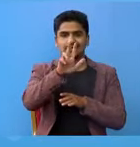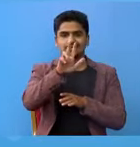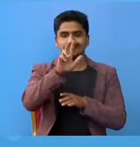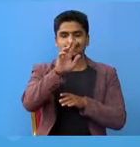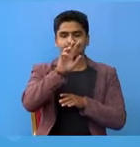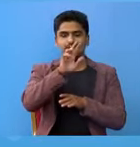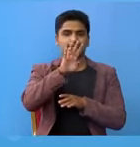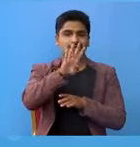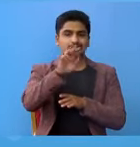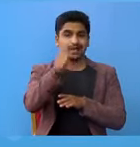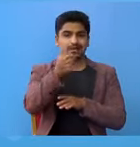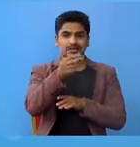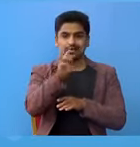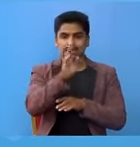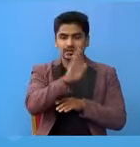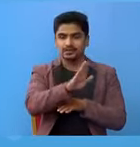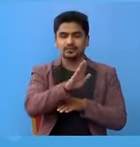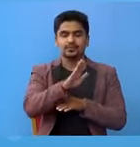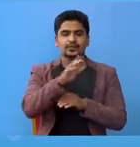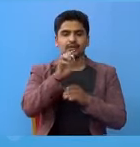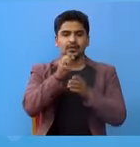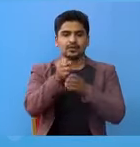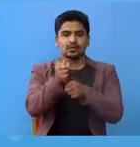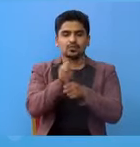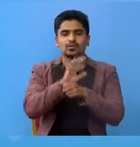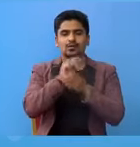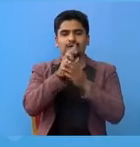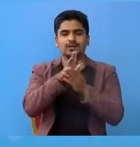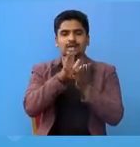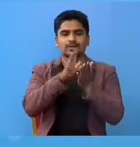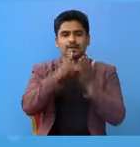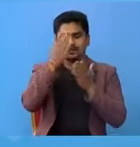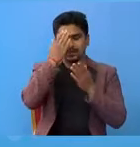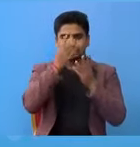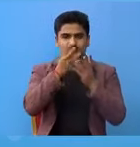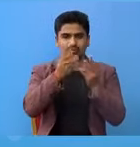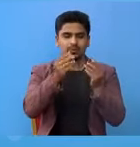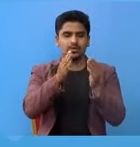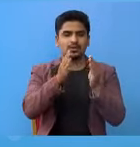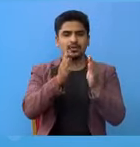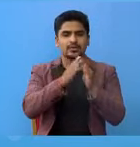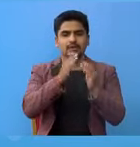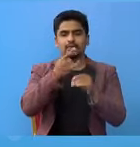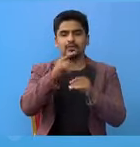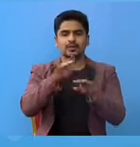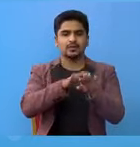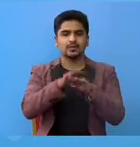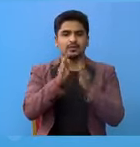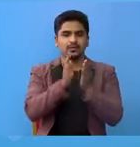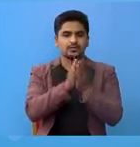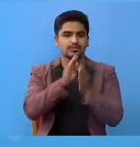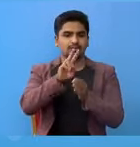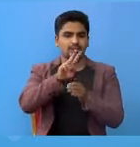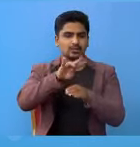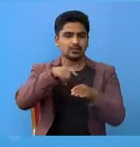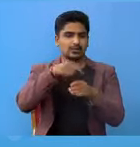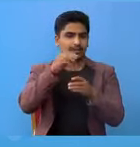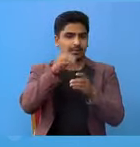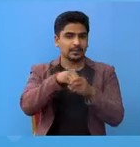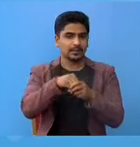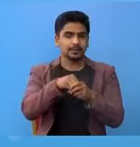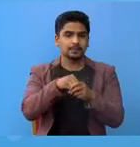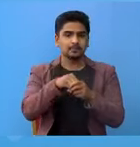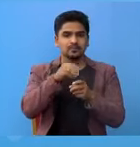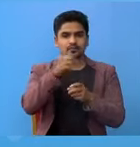रा आज कोविड-19 बाट्यों संक्रमण मुक्त भाई देश चा आज हुनुँ हुने हरू गत 24